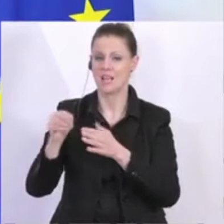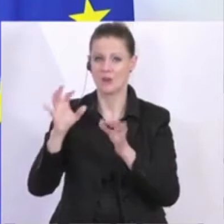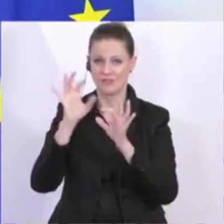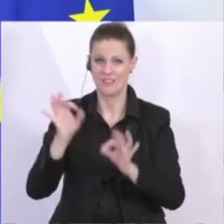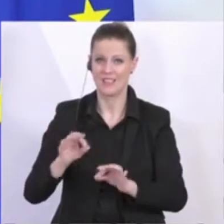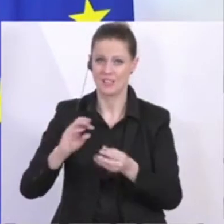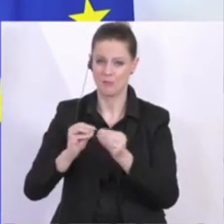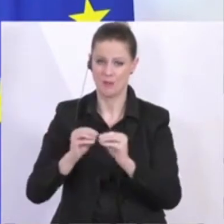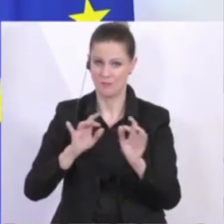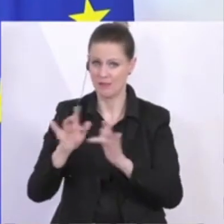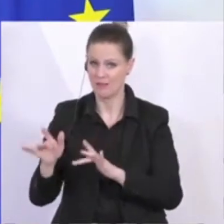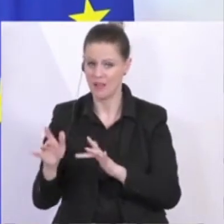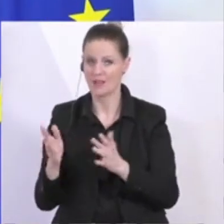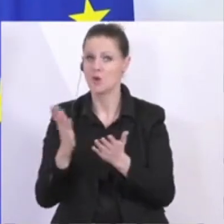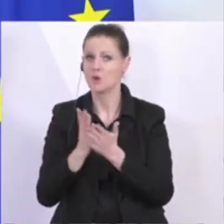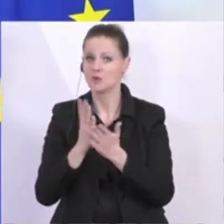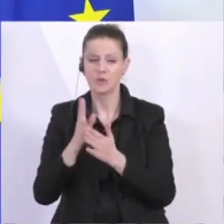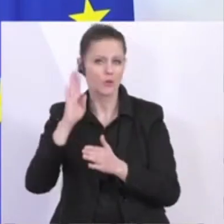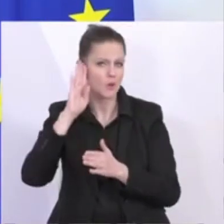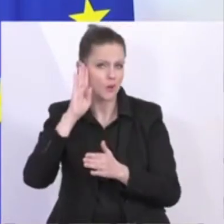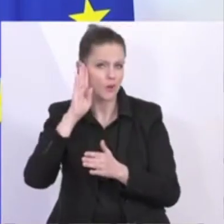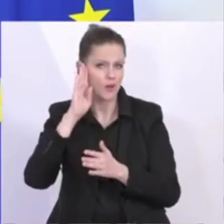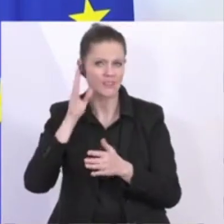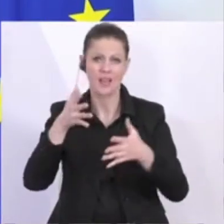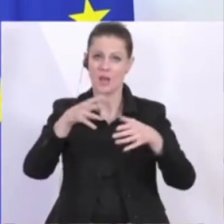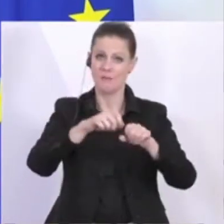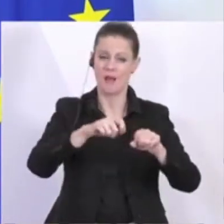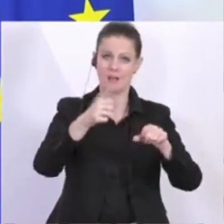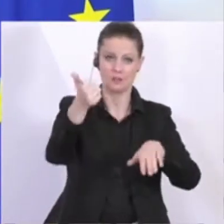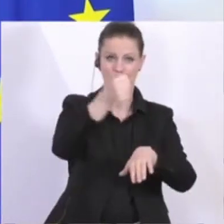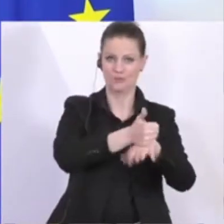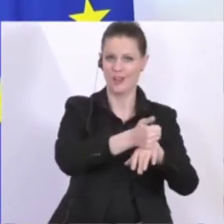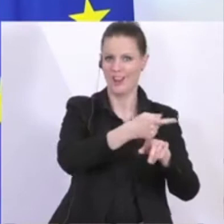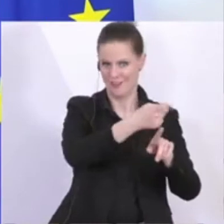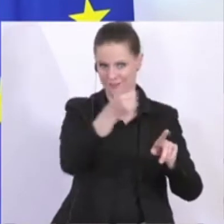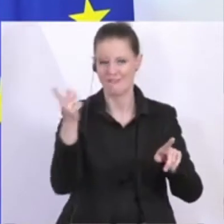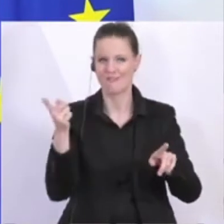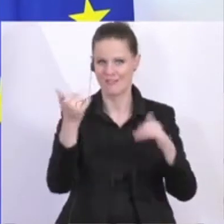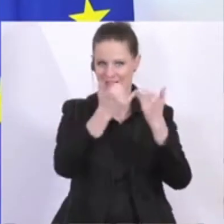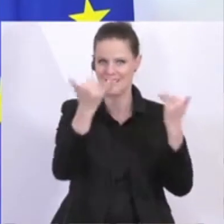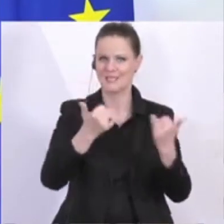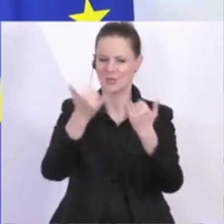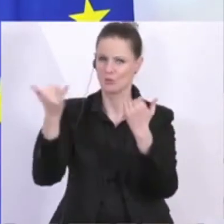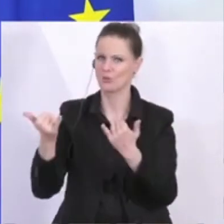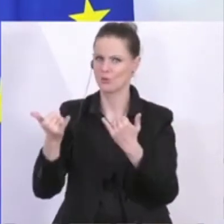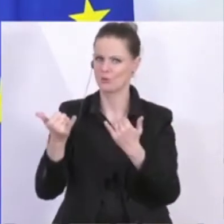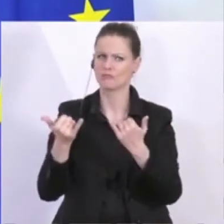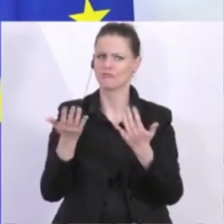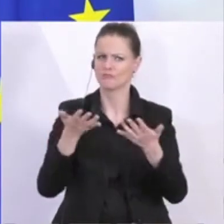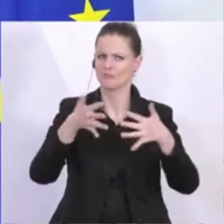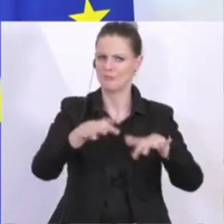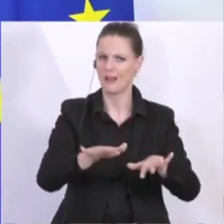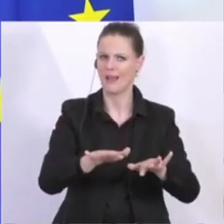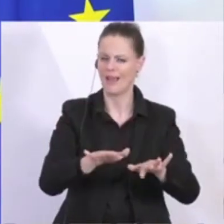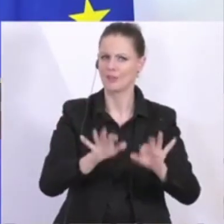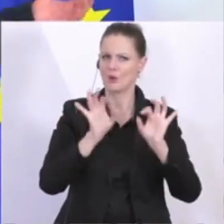Und da hören wir ja die Nachricht, dass die meisten großen Bankchefs von den großen Instituten und Bankengruppen hier bereit sind, in